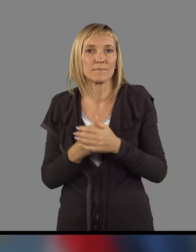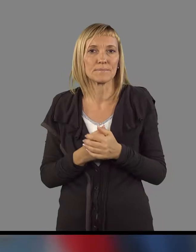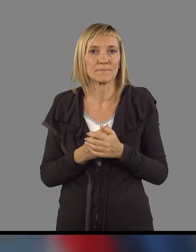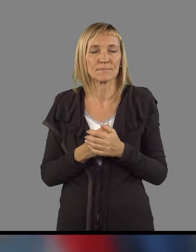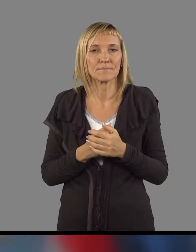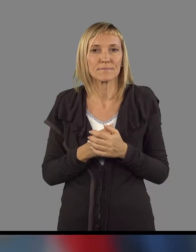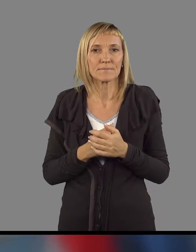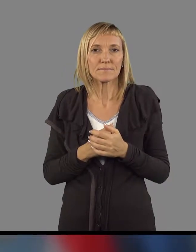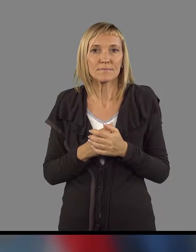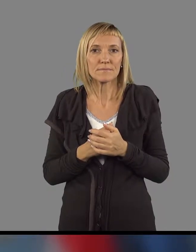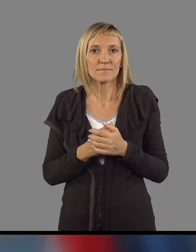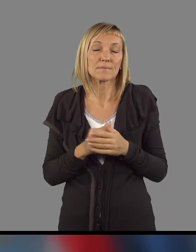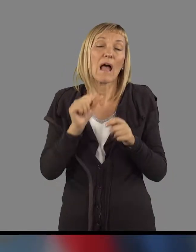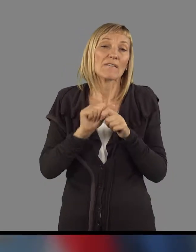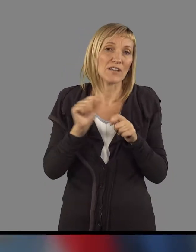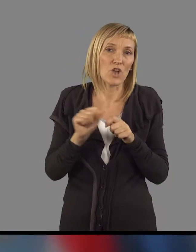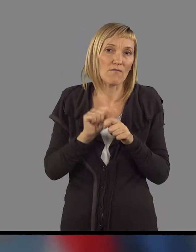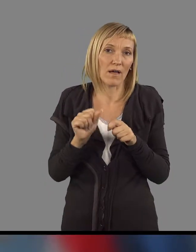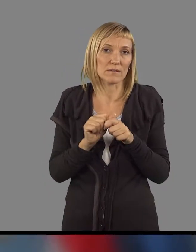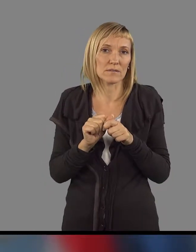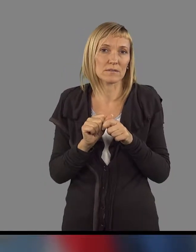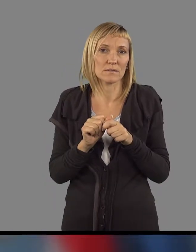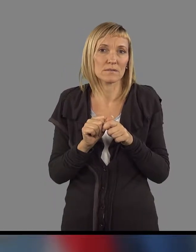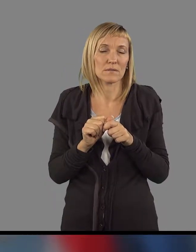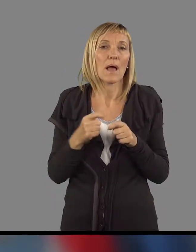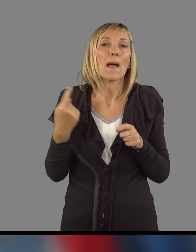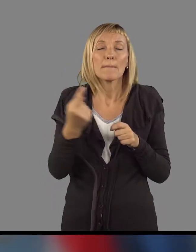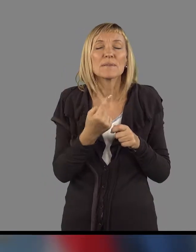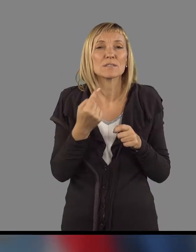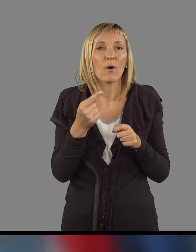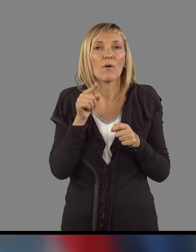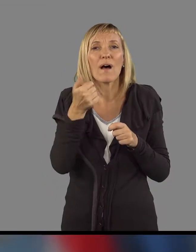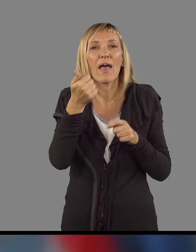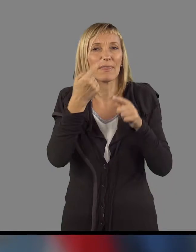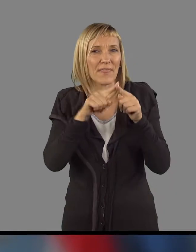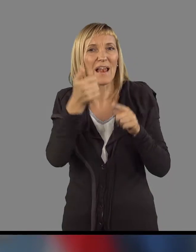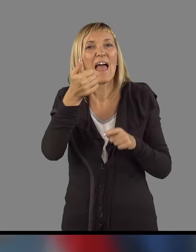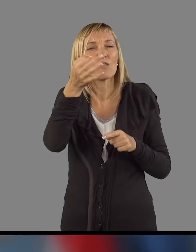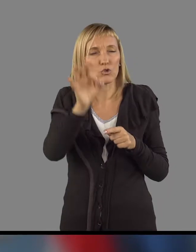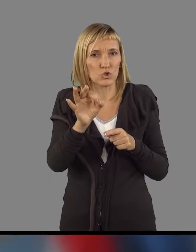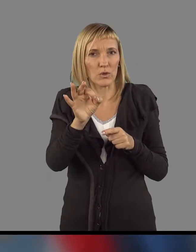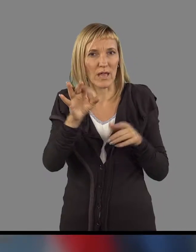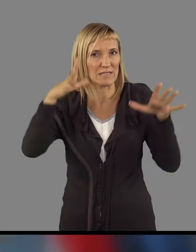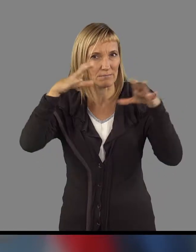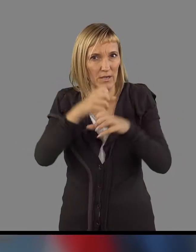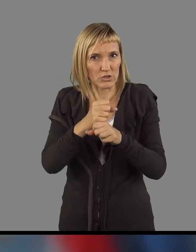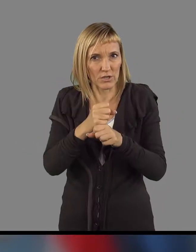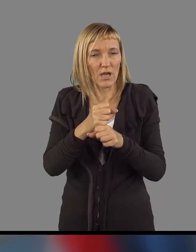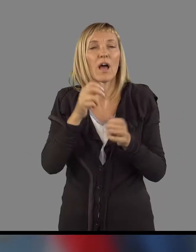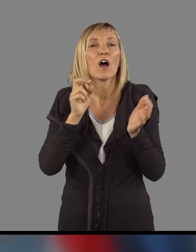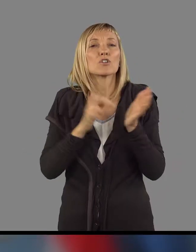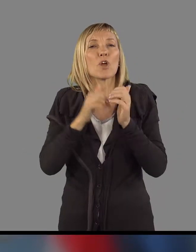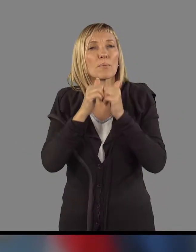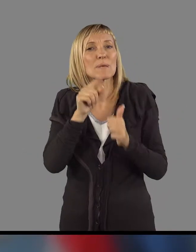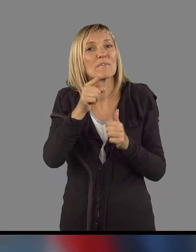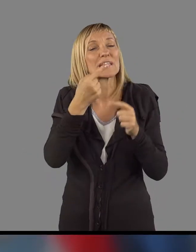Poglejte, šparat, vrčevat, mi smo v tistem delu eno odstotnega znižanja, smo šli predvsem v